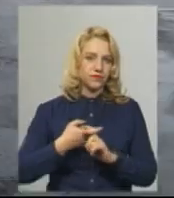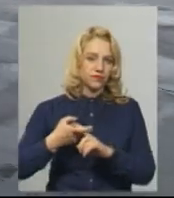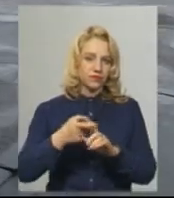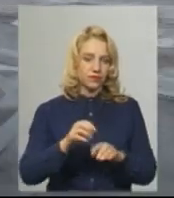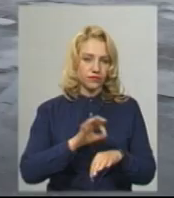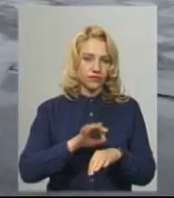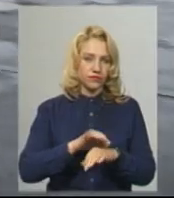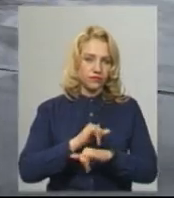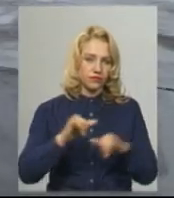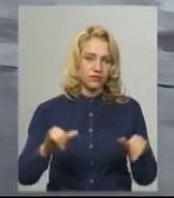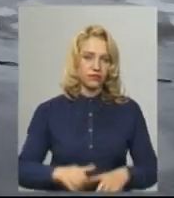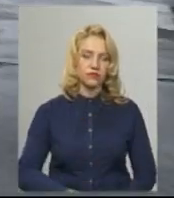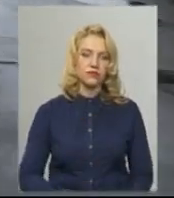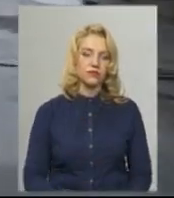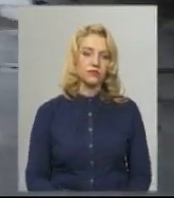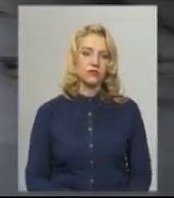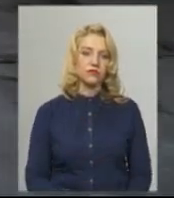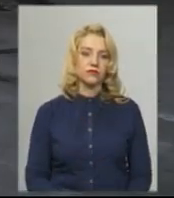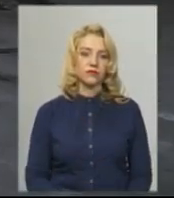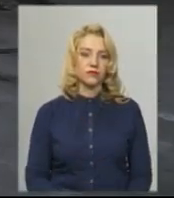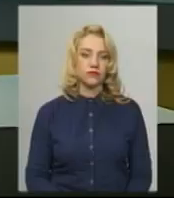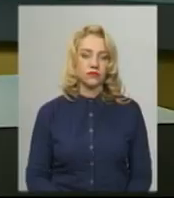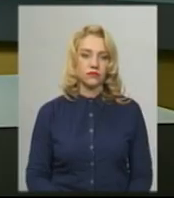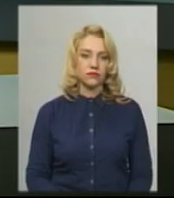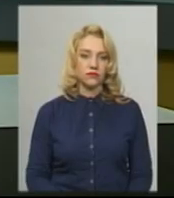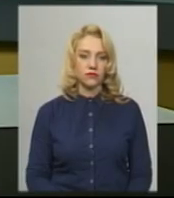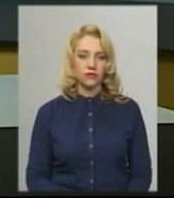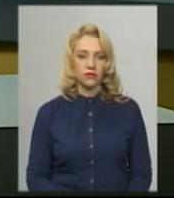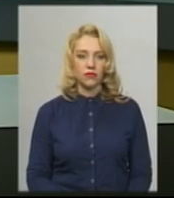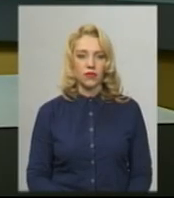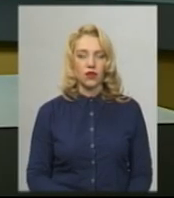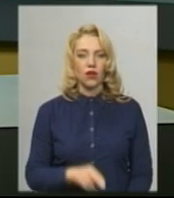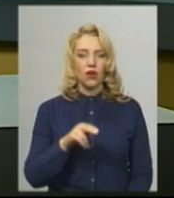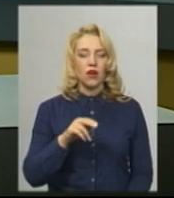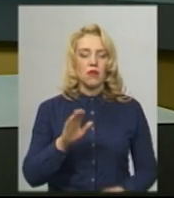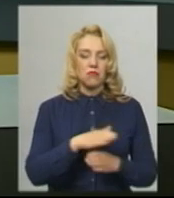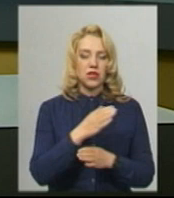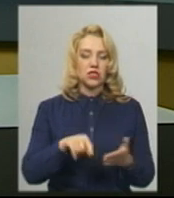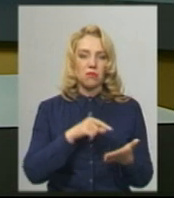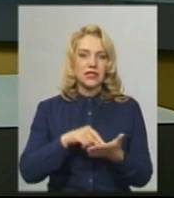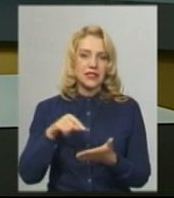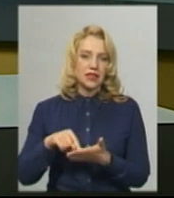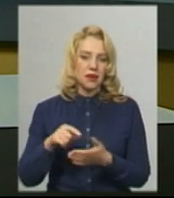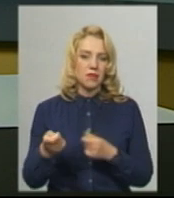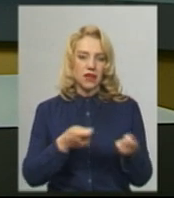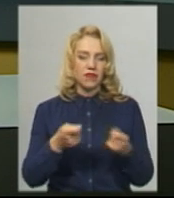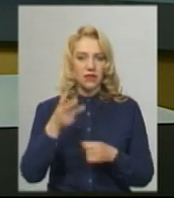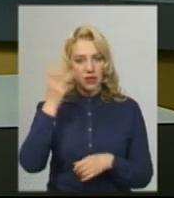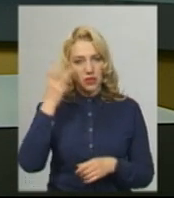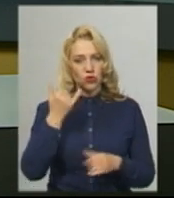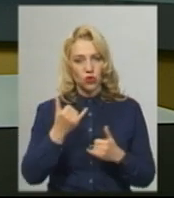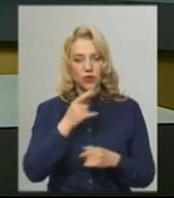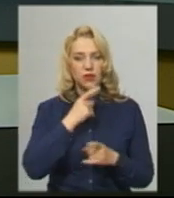Горішевський. Новини на Суспільному. Хмельницький. Про міжміські перевезення на Хмельниччині сьогодні під час